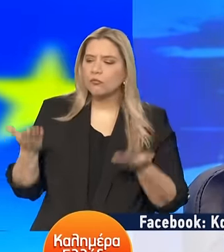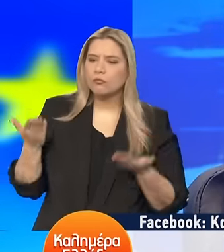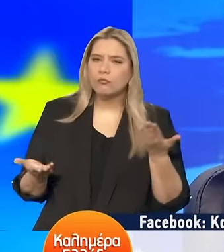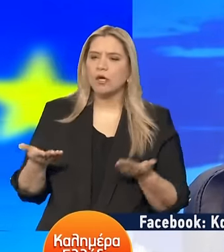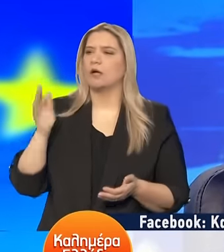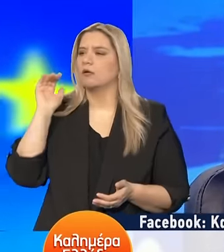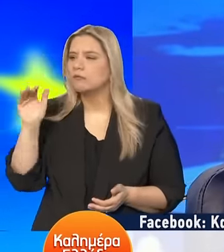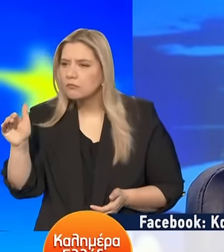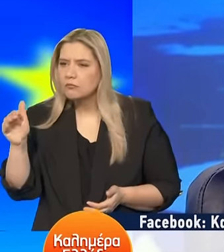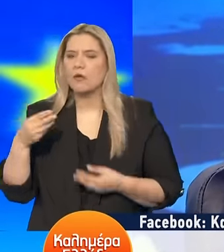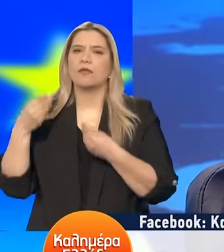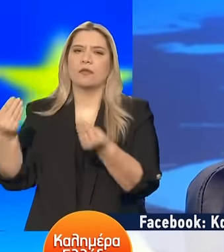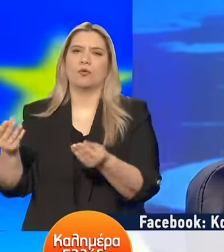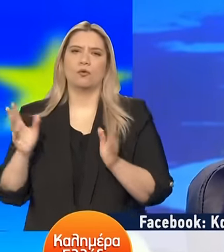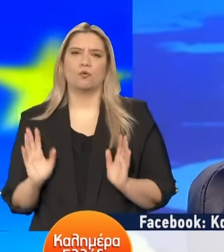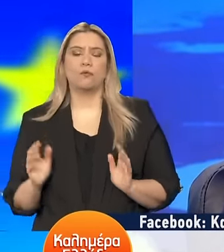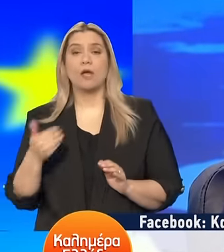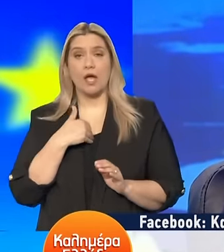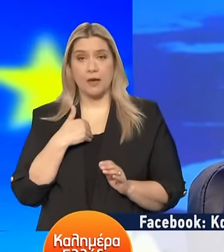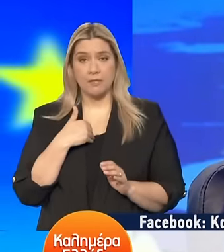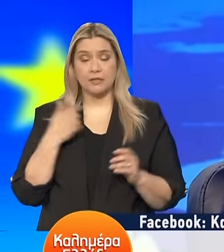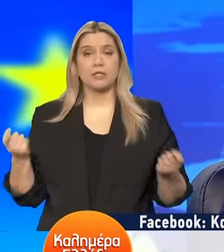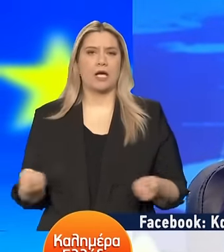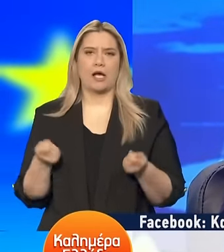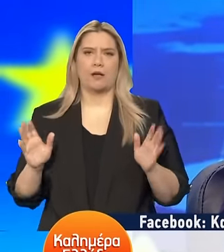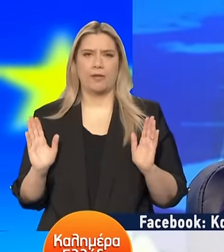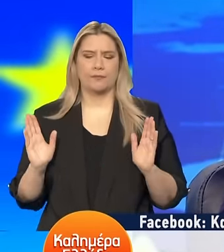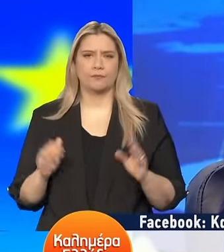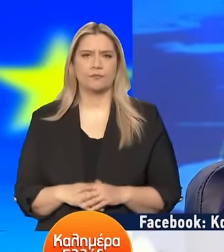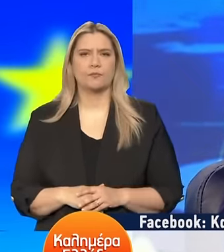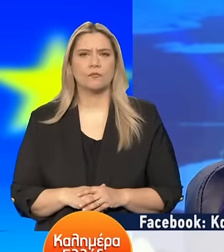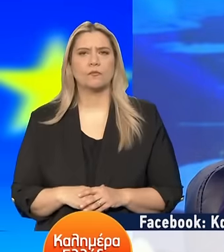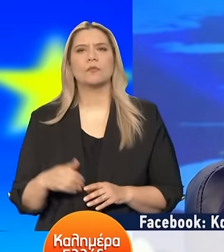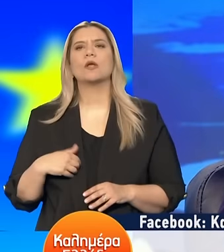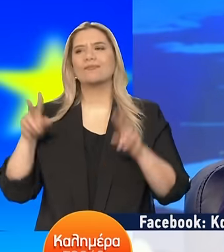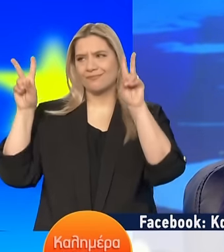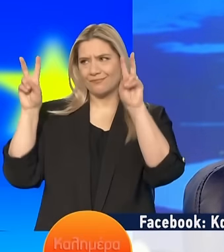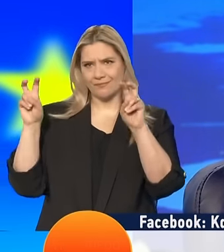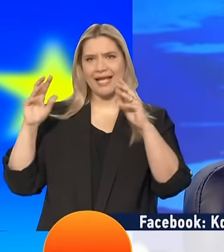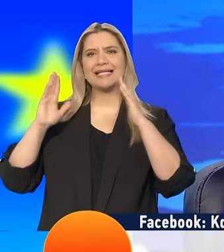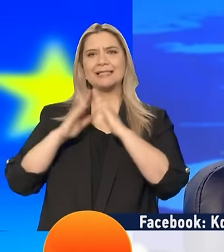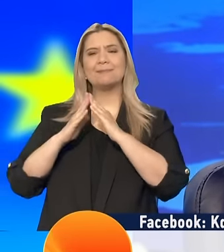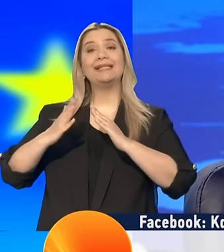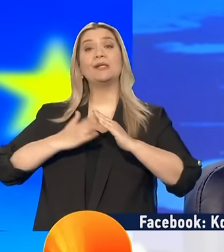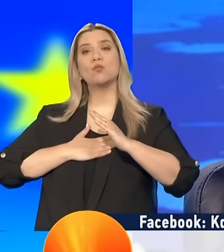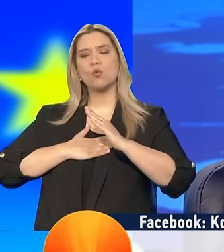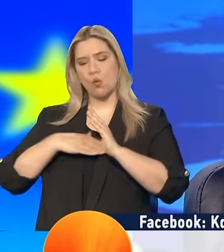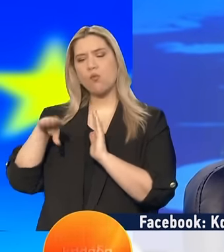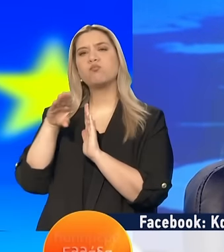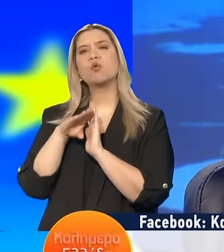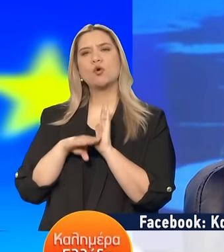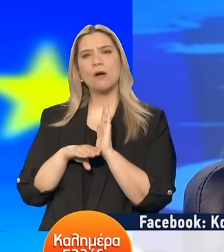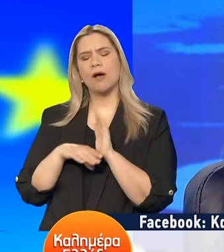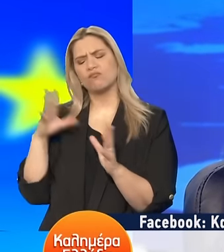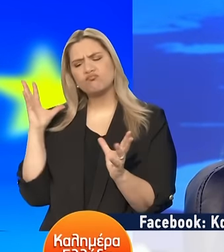Τι έχουμε κάνει για τα ενίκαια Πρώτον, το σπίτι μου ήταν με ένα εξαιρετικά επιτυχημένο πρόγραμμα Πηγαίνω σε αρκετές περιοδίες